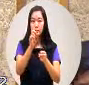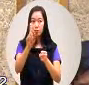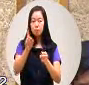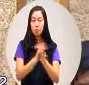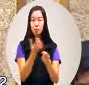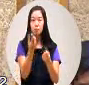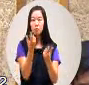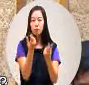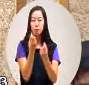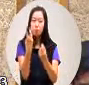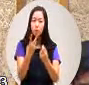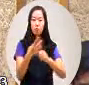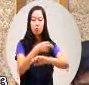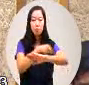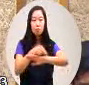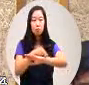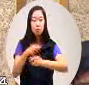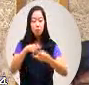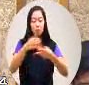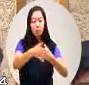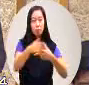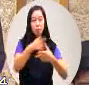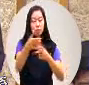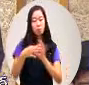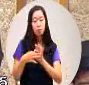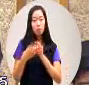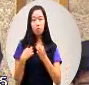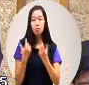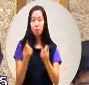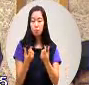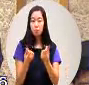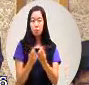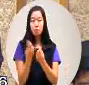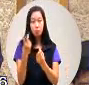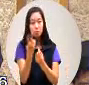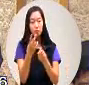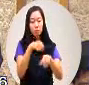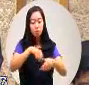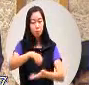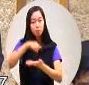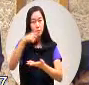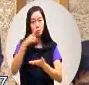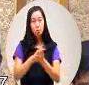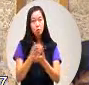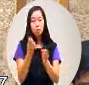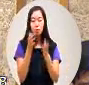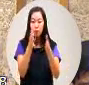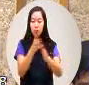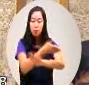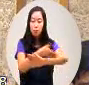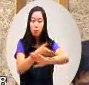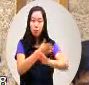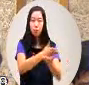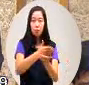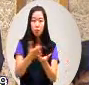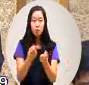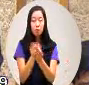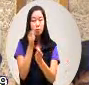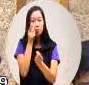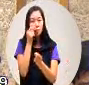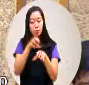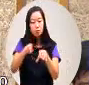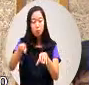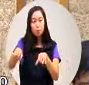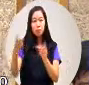工程我想医师坦答一言也非常关心说我们也有做护案那针对这个清疏的话我们会再跟那个台南分局这边